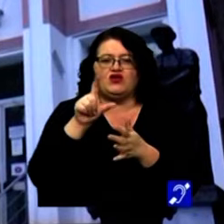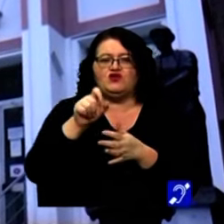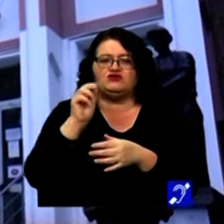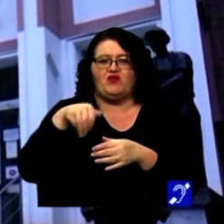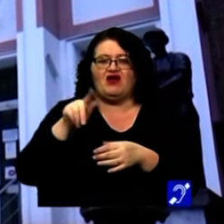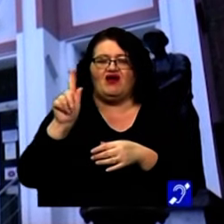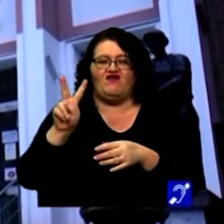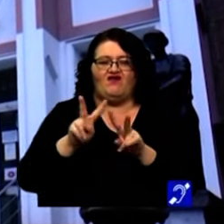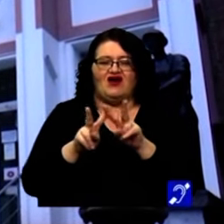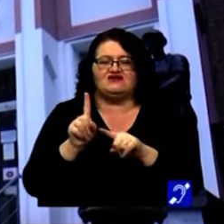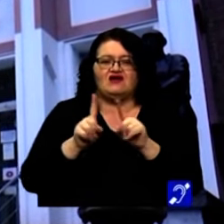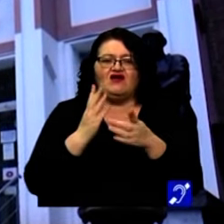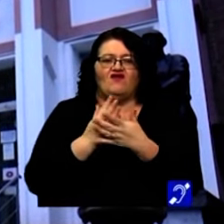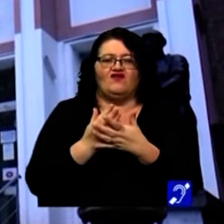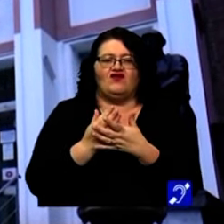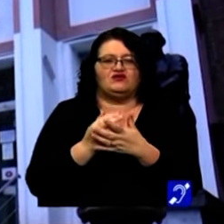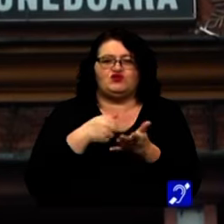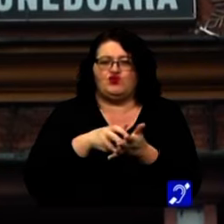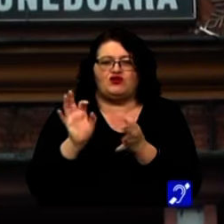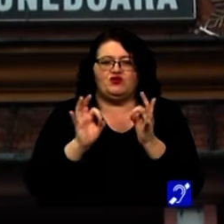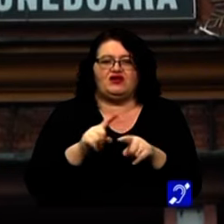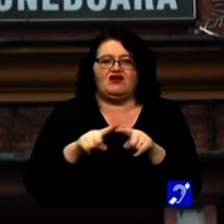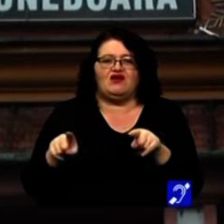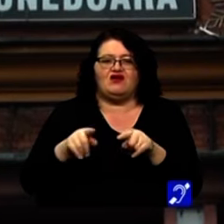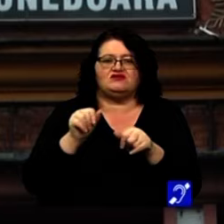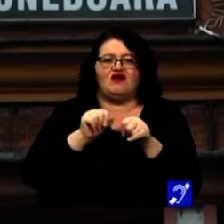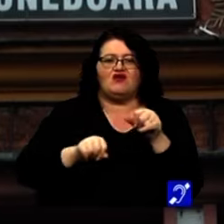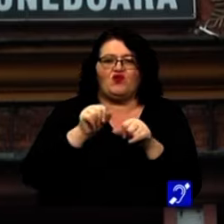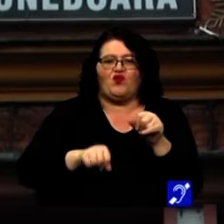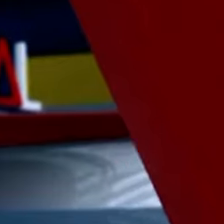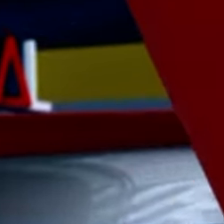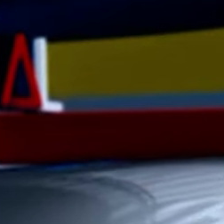de megavati, însă au fost considerate neviabile din punct de vedere economic.